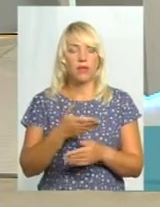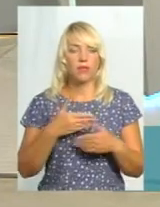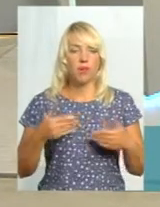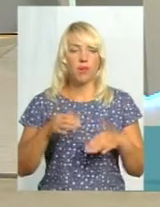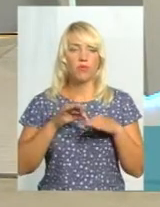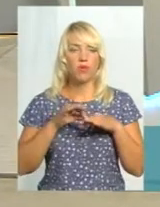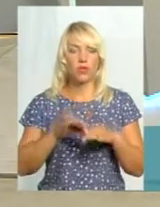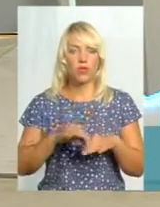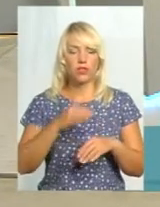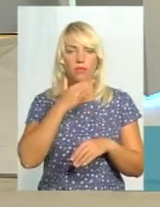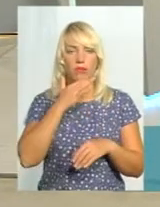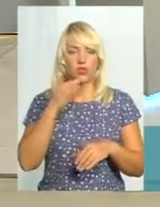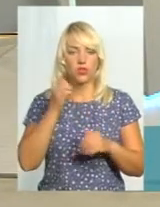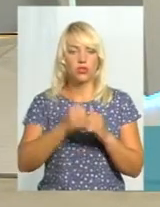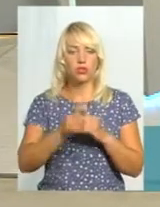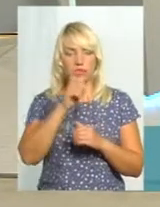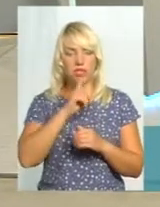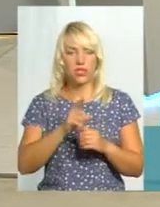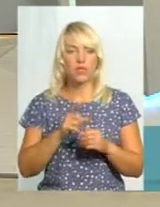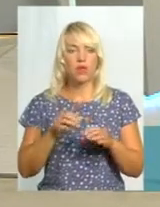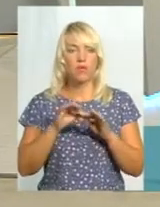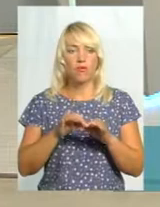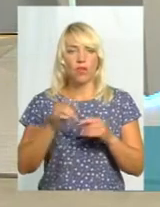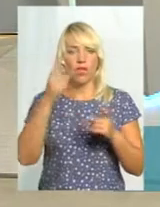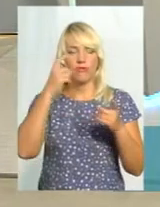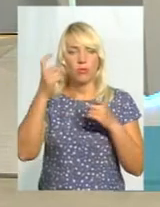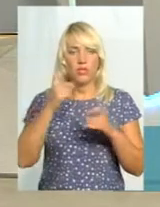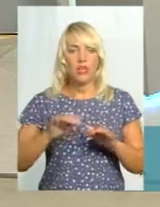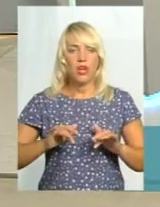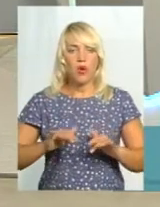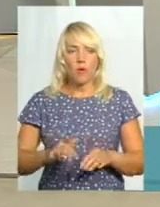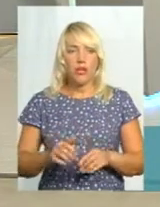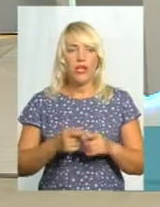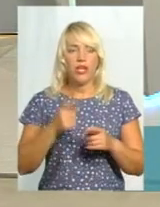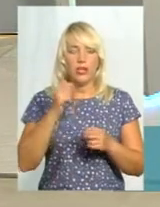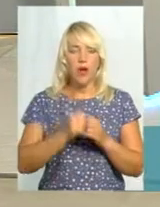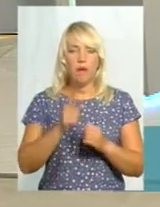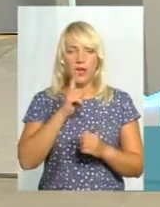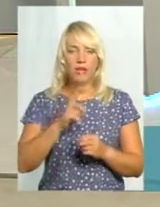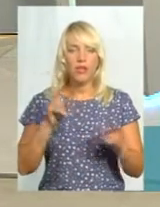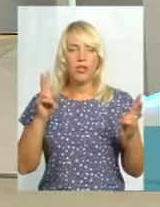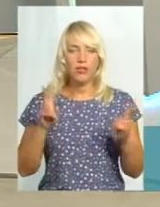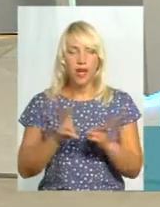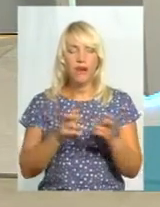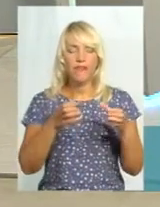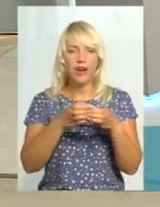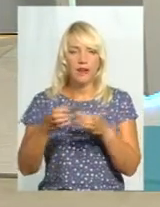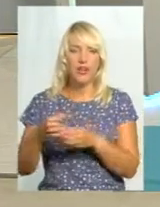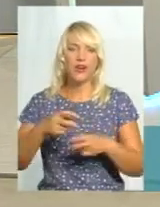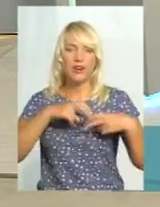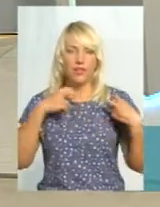масу, просто ми щомісяця десь проводимо інформаційні кампанії, щомісяця зустрічаємося з так званими групами ризику.